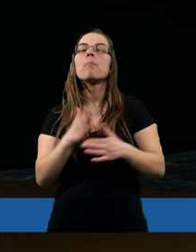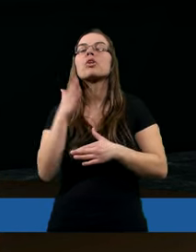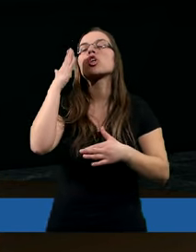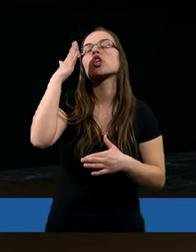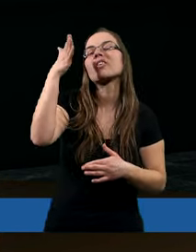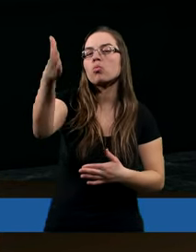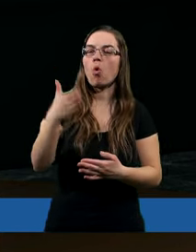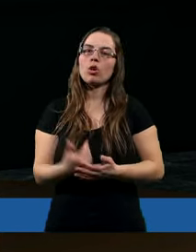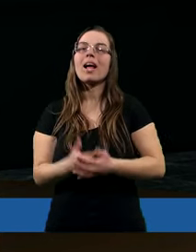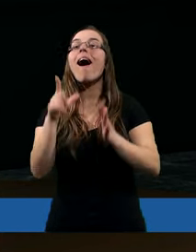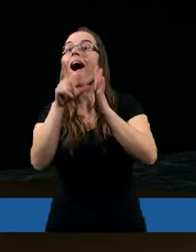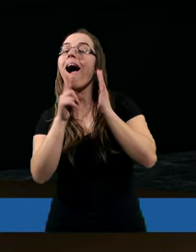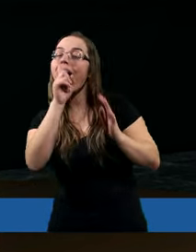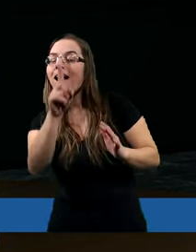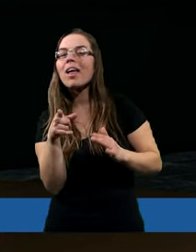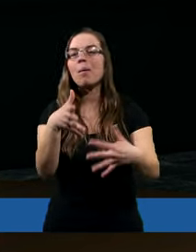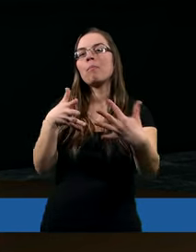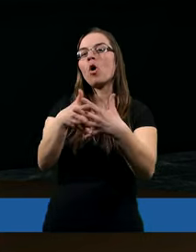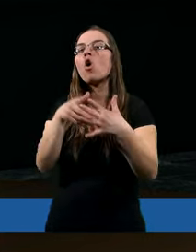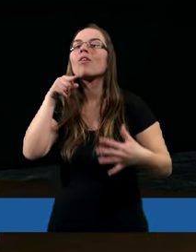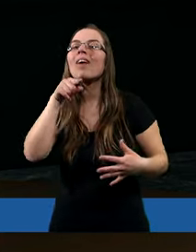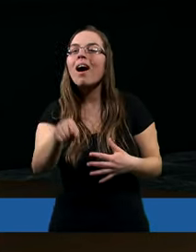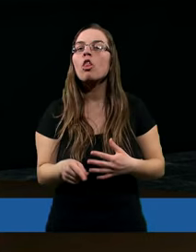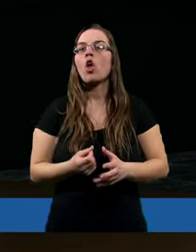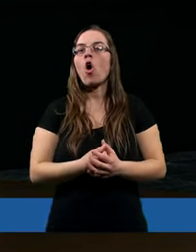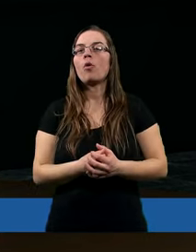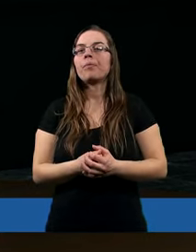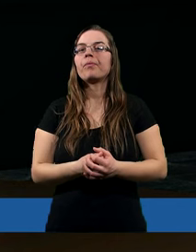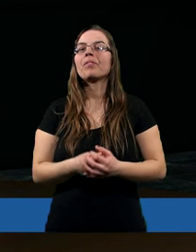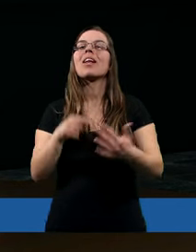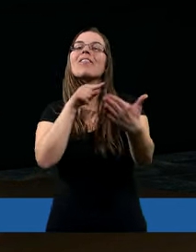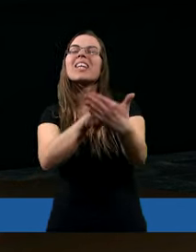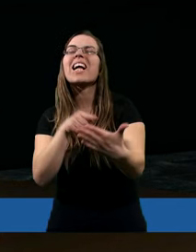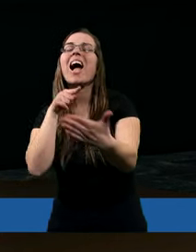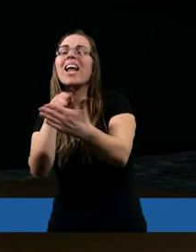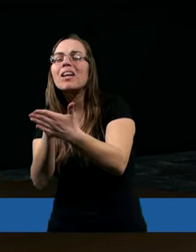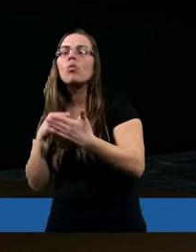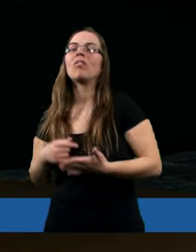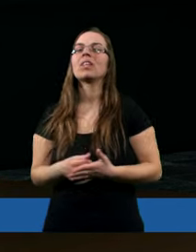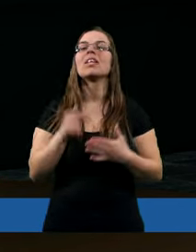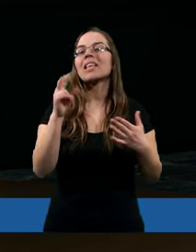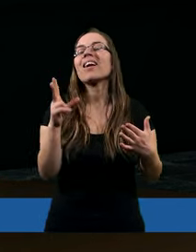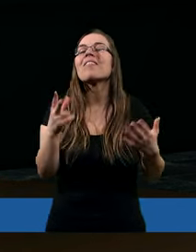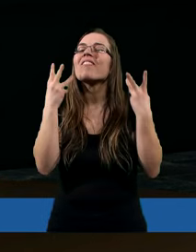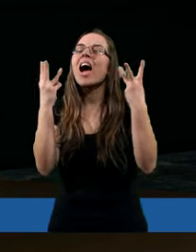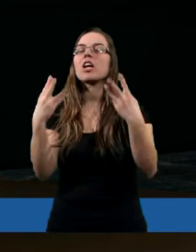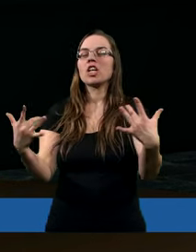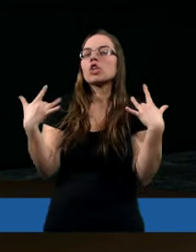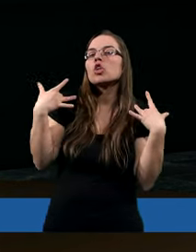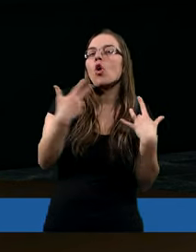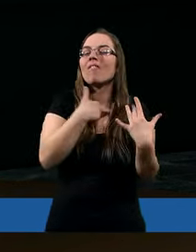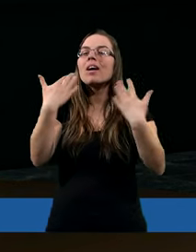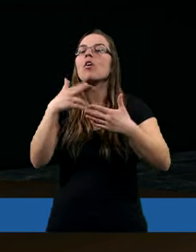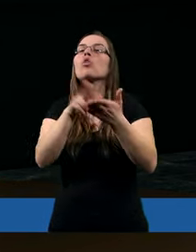przyszłość, ale proroctwa to wskazówki takie życiowe, o których